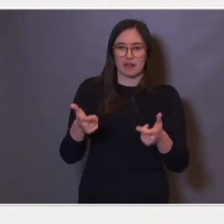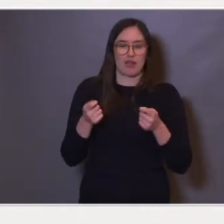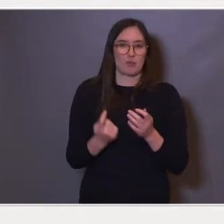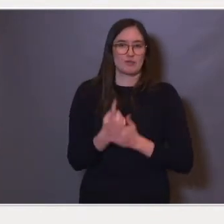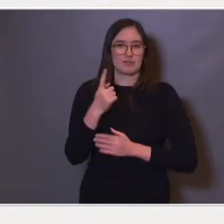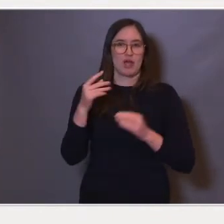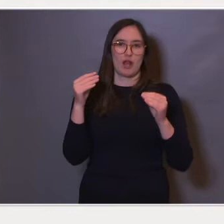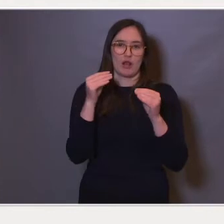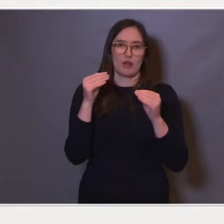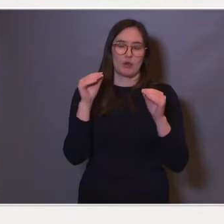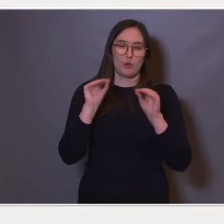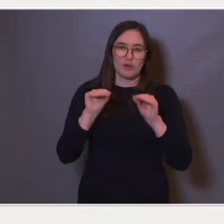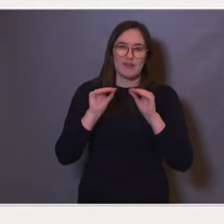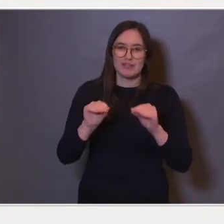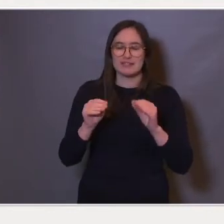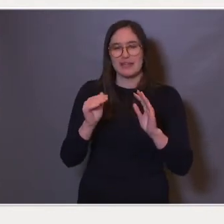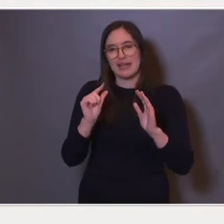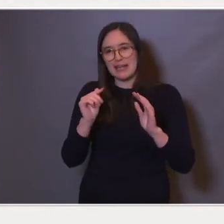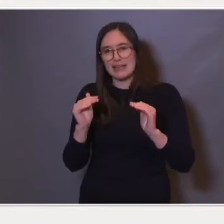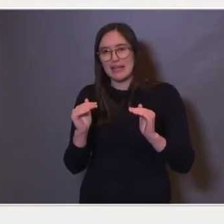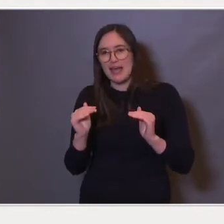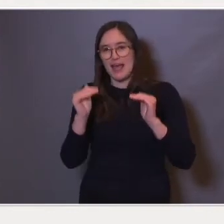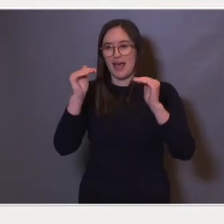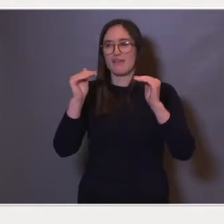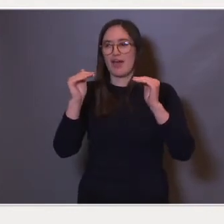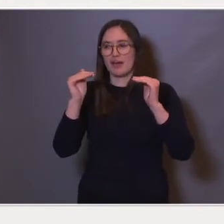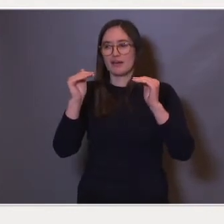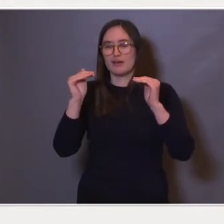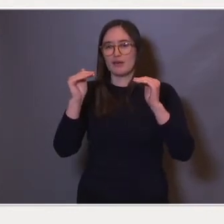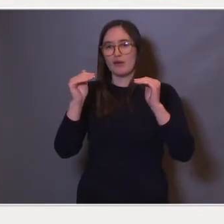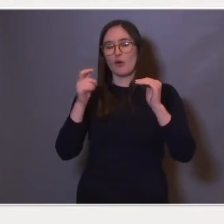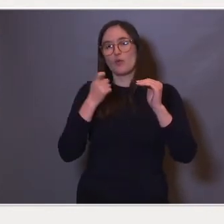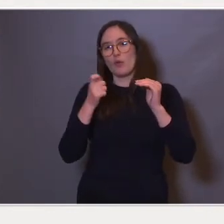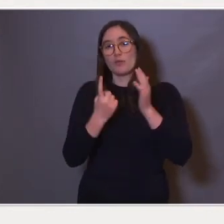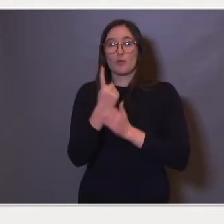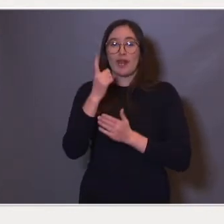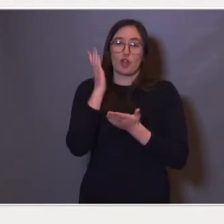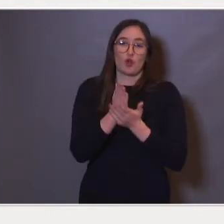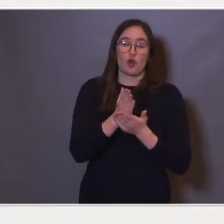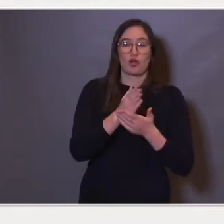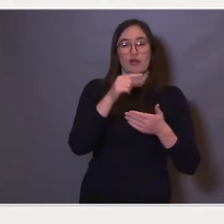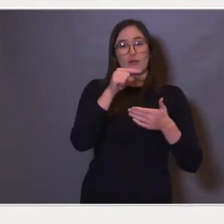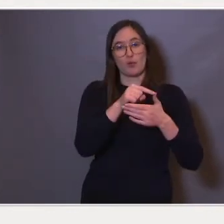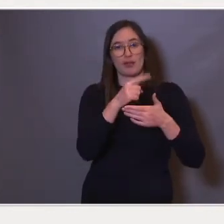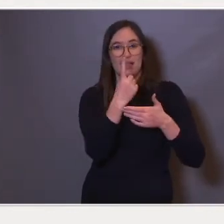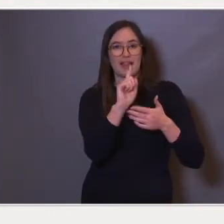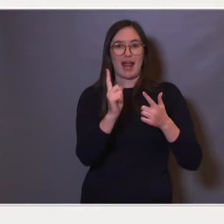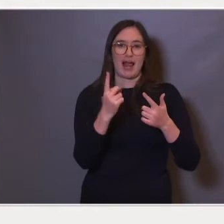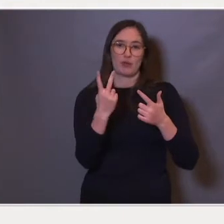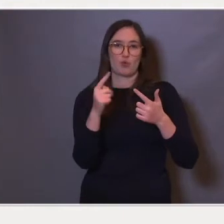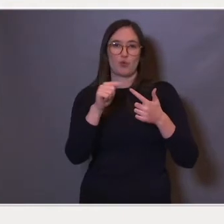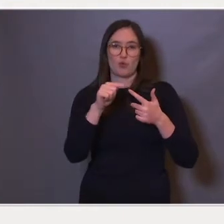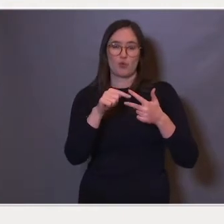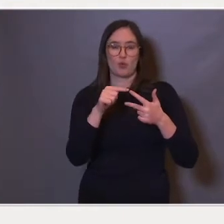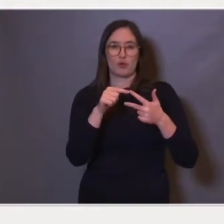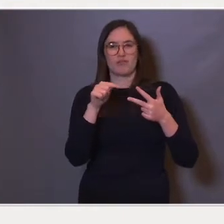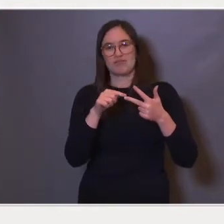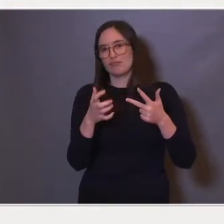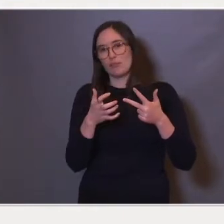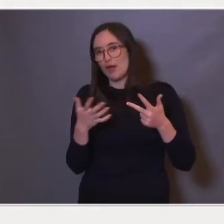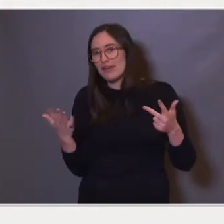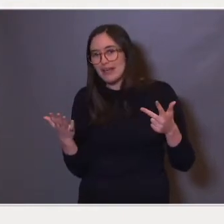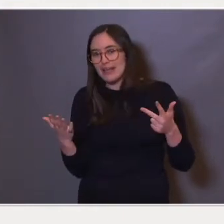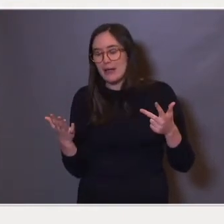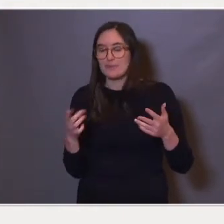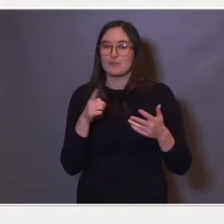og at noen vil klare seg med nivå 1 og 2. Formålet er å gjøre støttesystemet mer helhetlig og